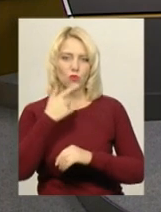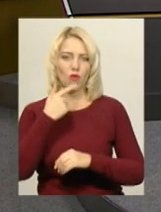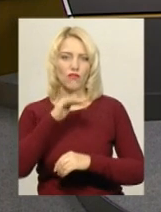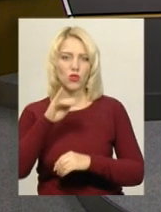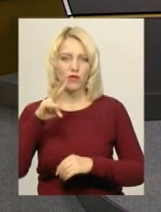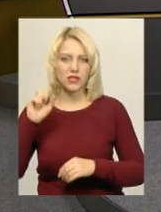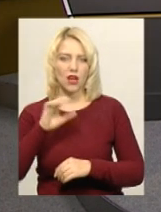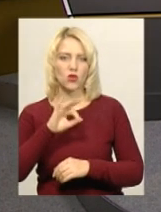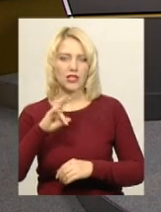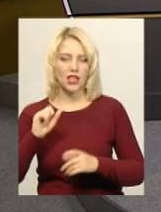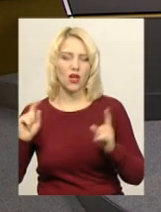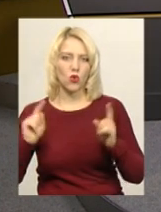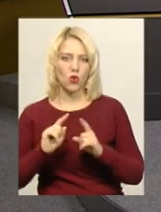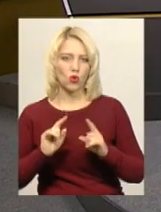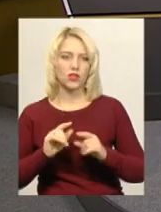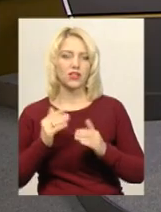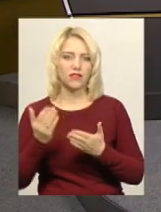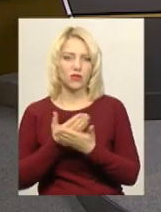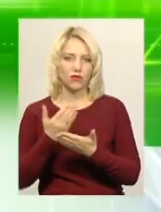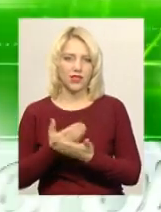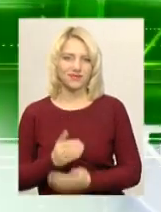Фіновська. Далі короткий огляд випуску.